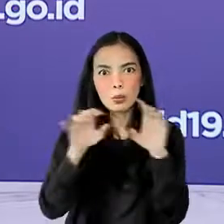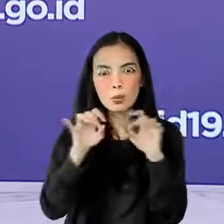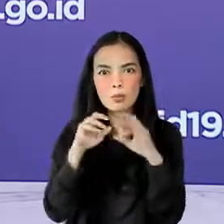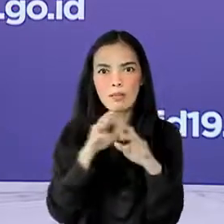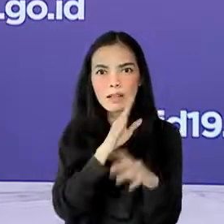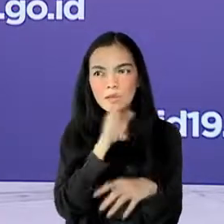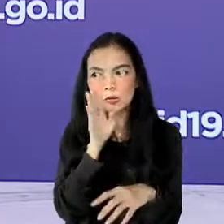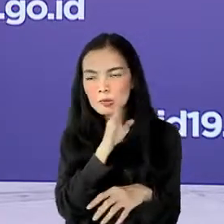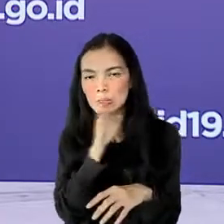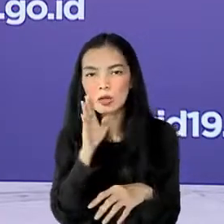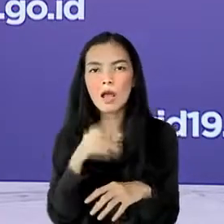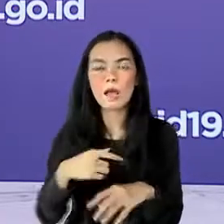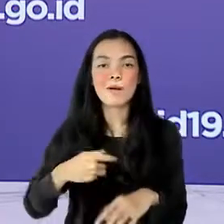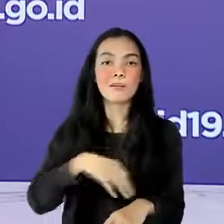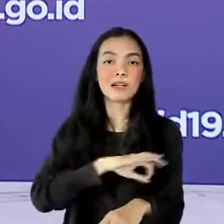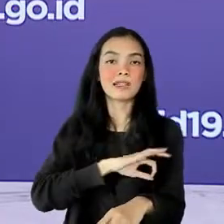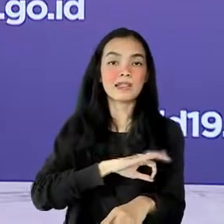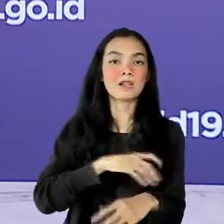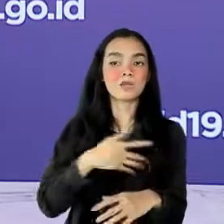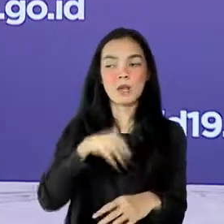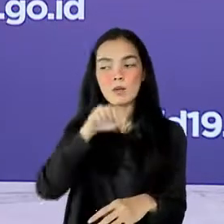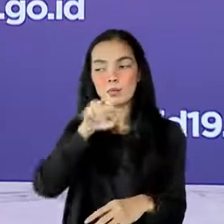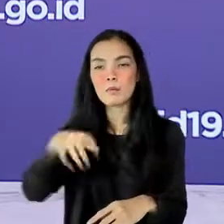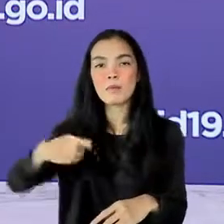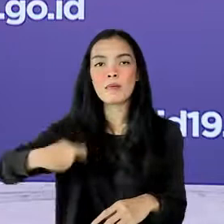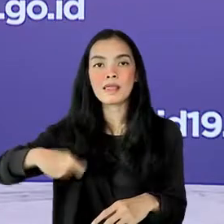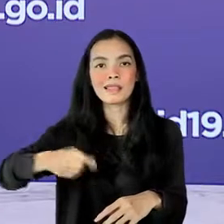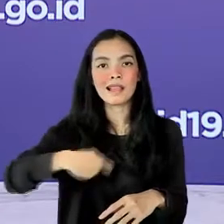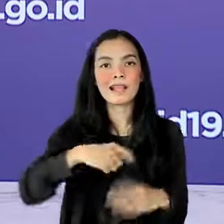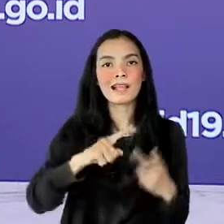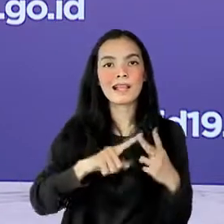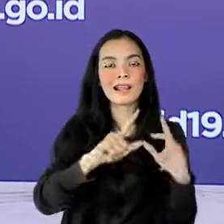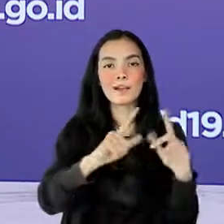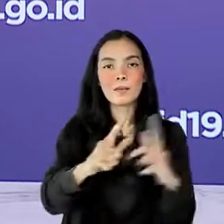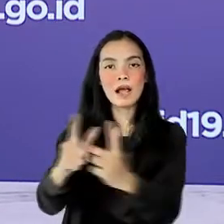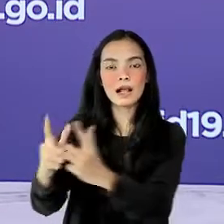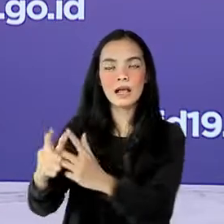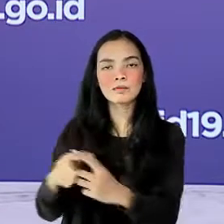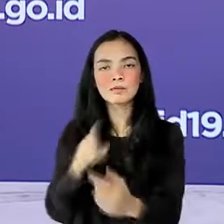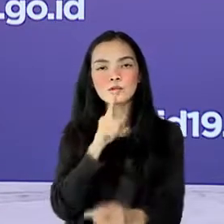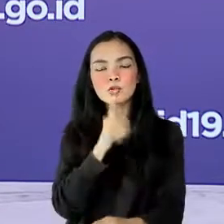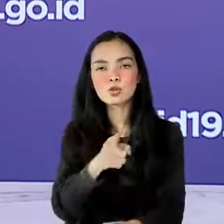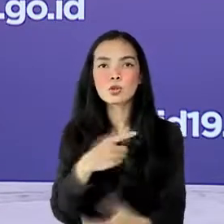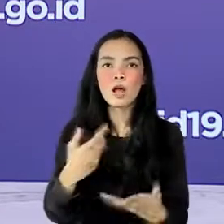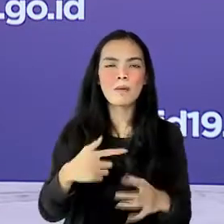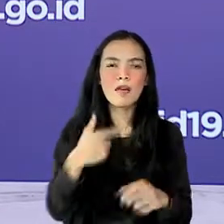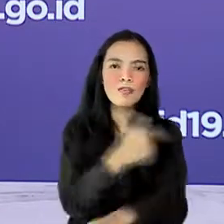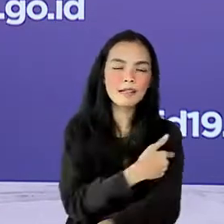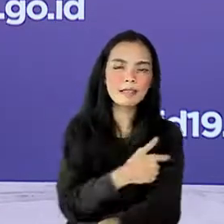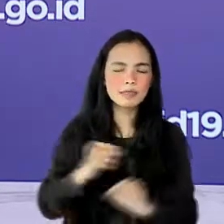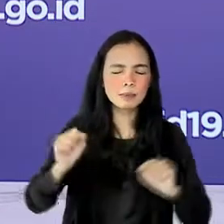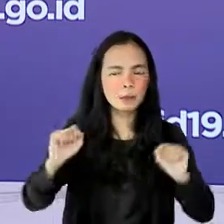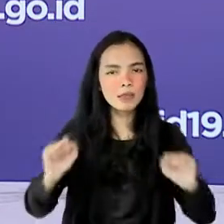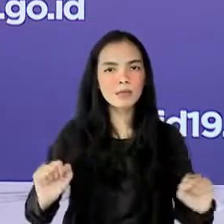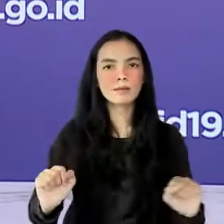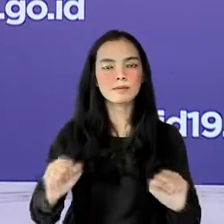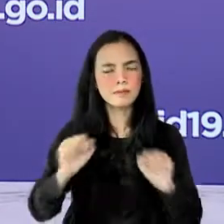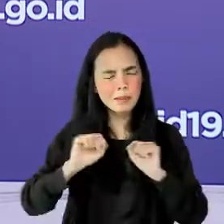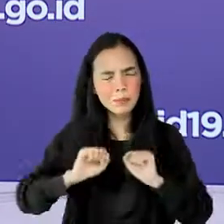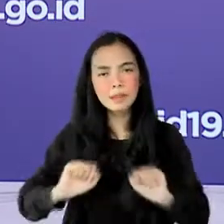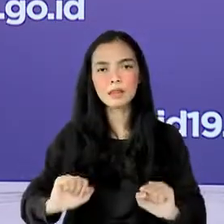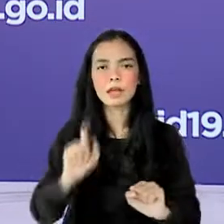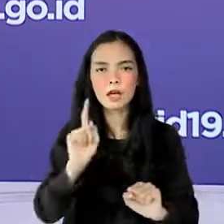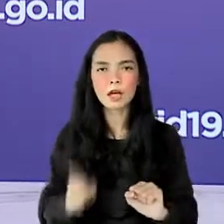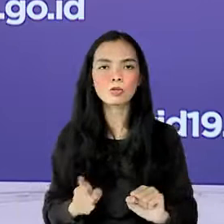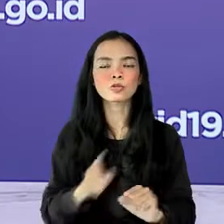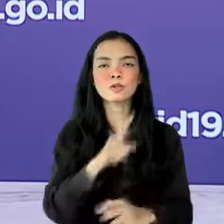menginstruksikan kepada jajarannya untuk segera mempercepat pelaksanaan vaksinasi selain itu Presiden juga